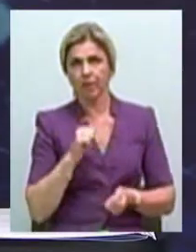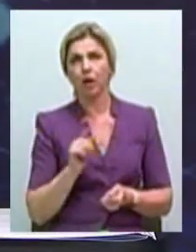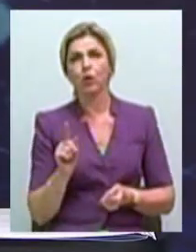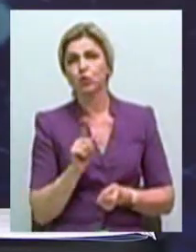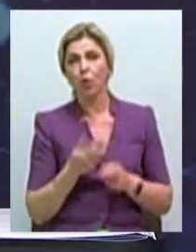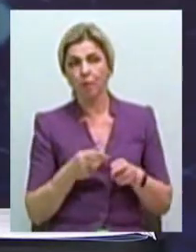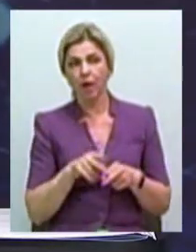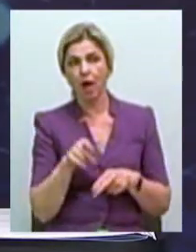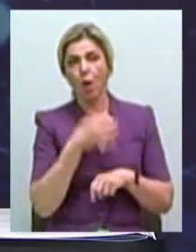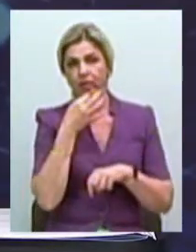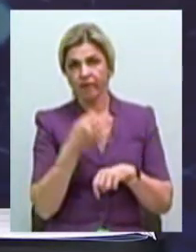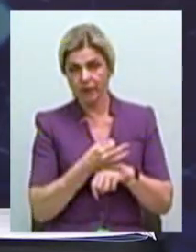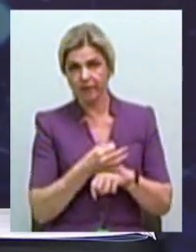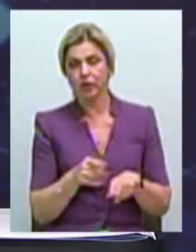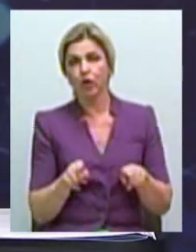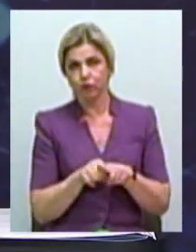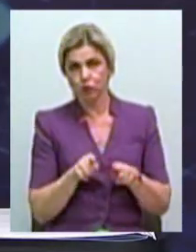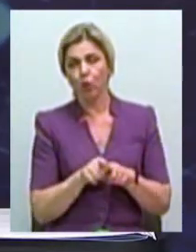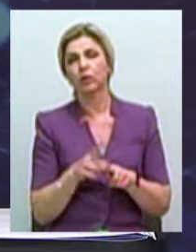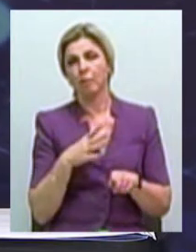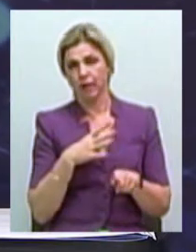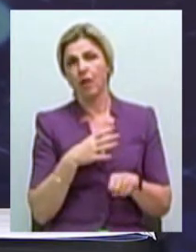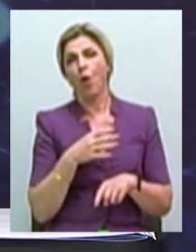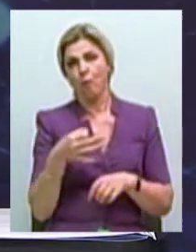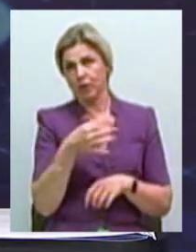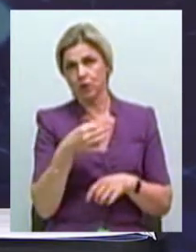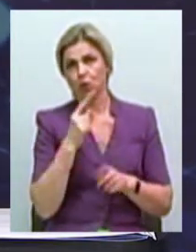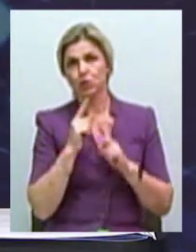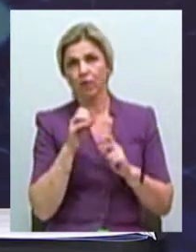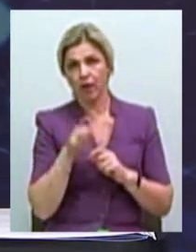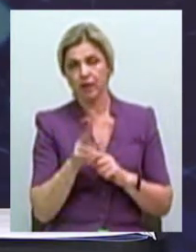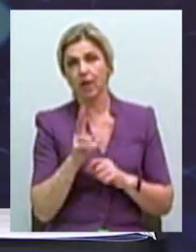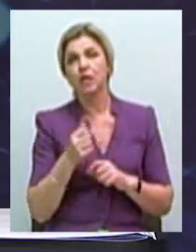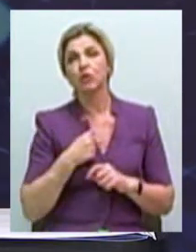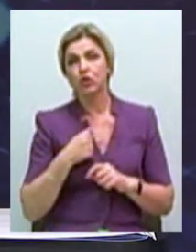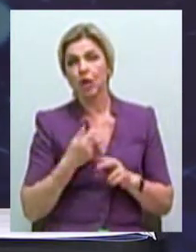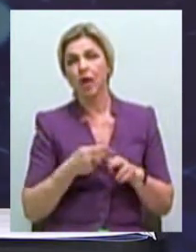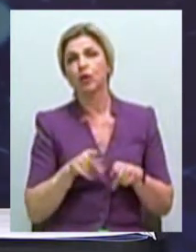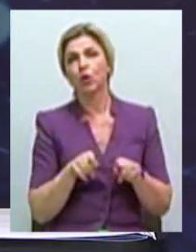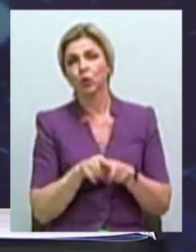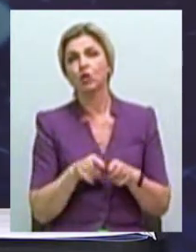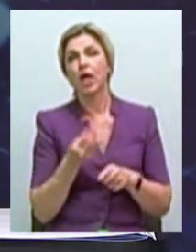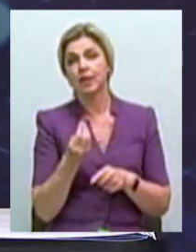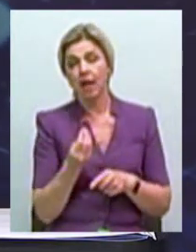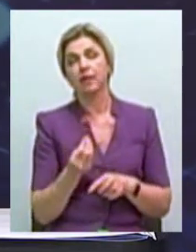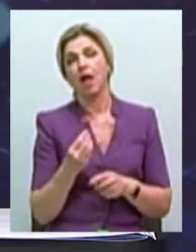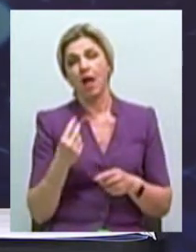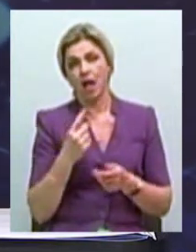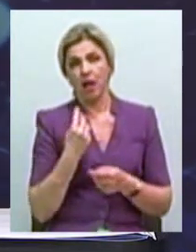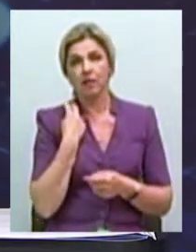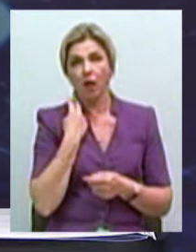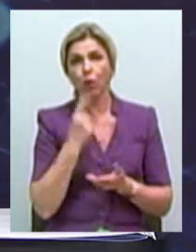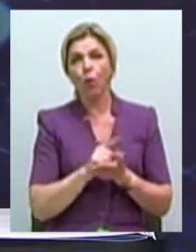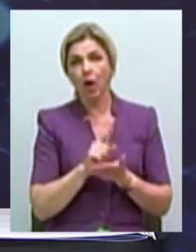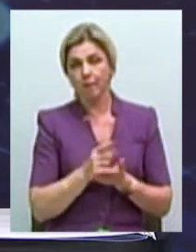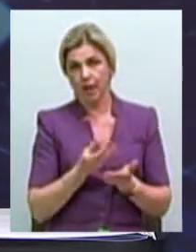ответственность все-таки понес обласний совіт, к сожалению, це теже средства налогоплательщиків, нас с вами, які